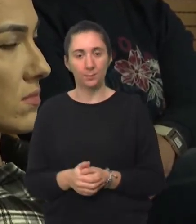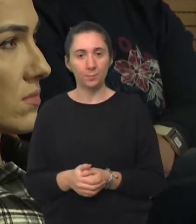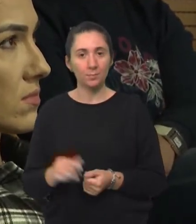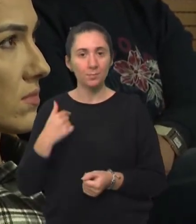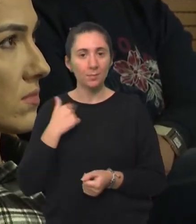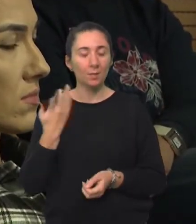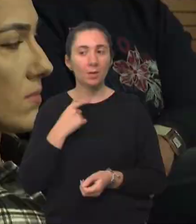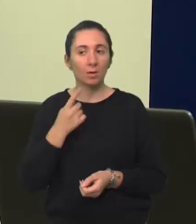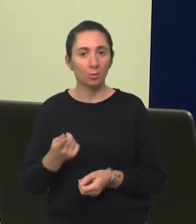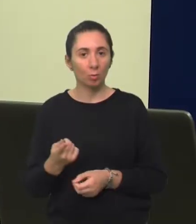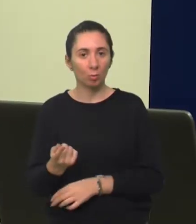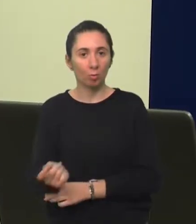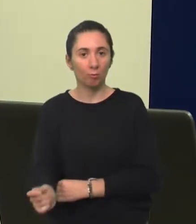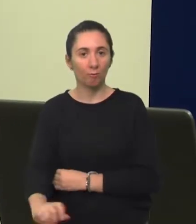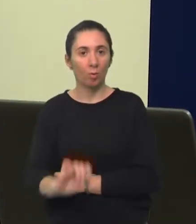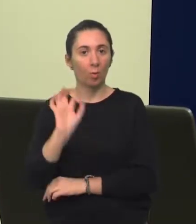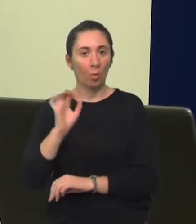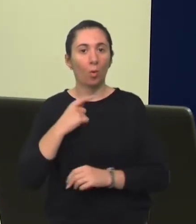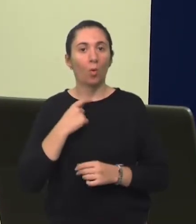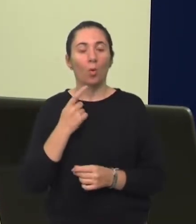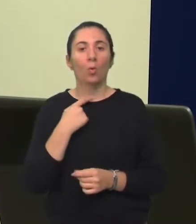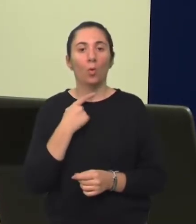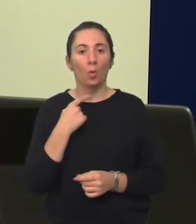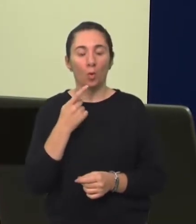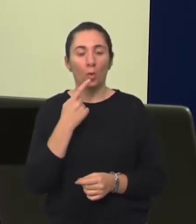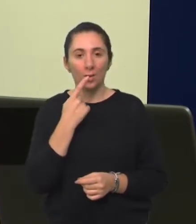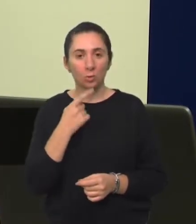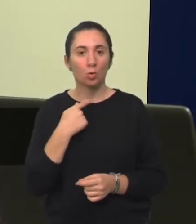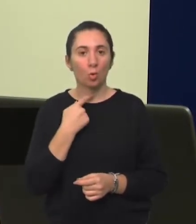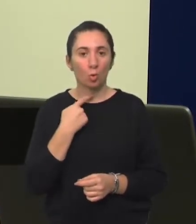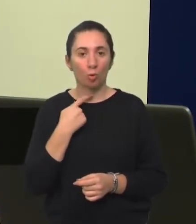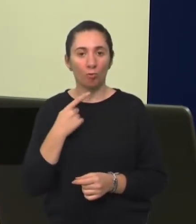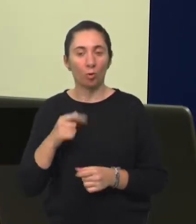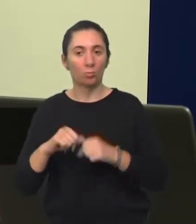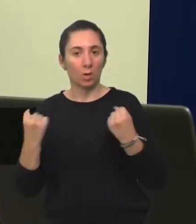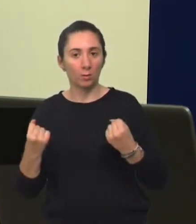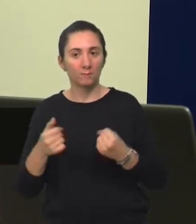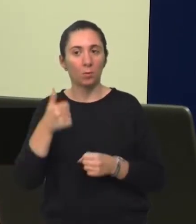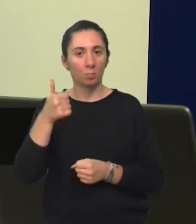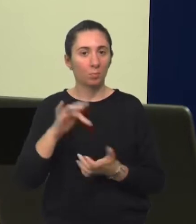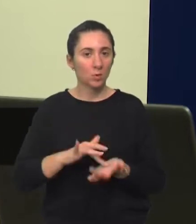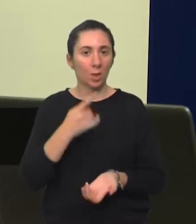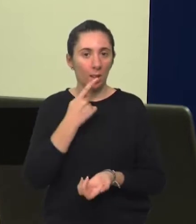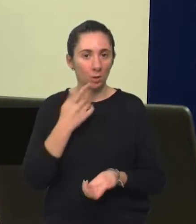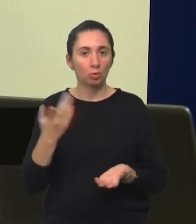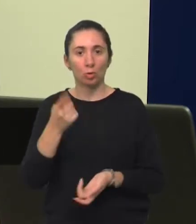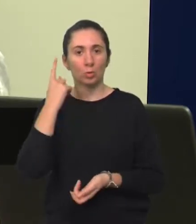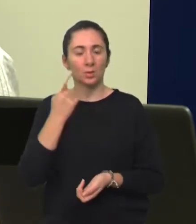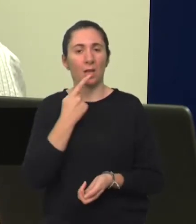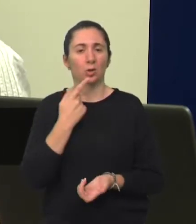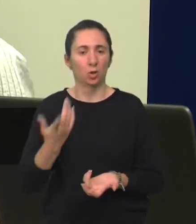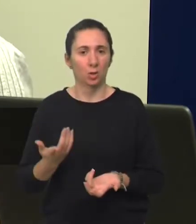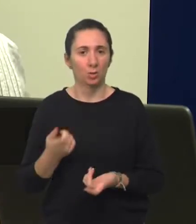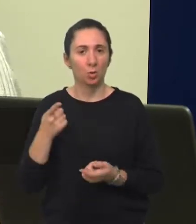Mi kada govorimo o jezično-govornom razvoju, dakle jezik je tu prvi. Što jezik zapravo je? Jezik je prvenstveno jedan naučen